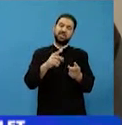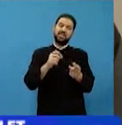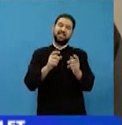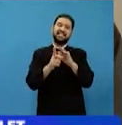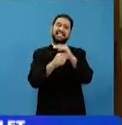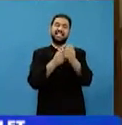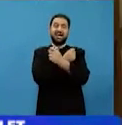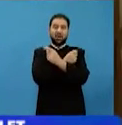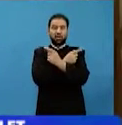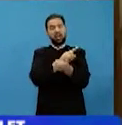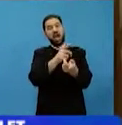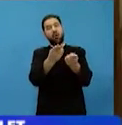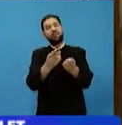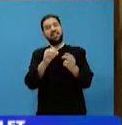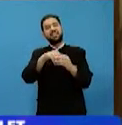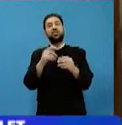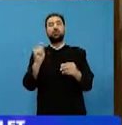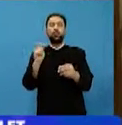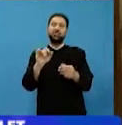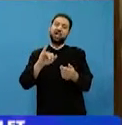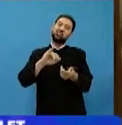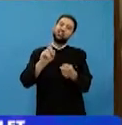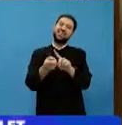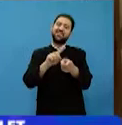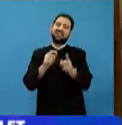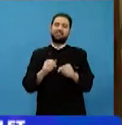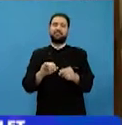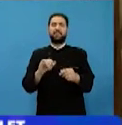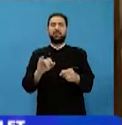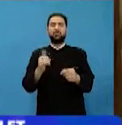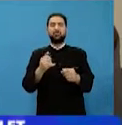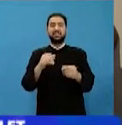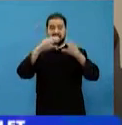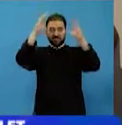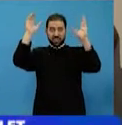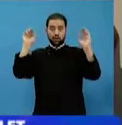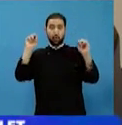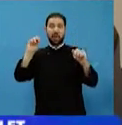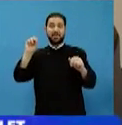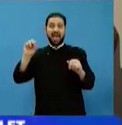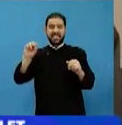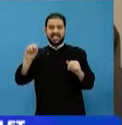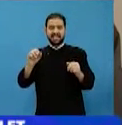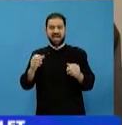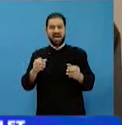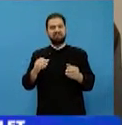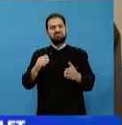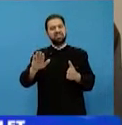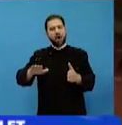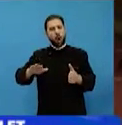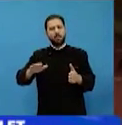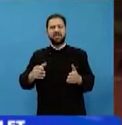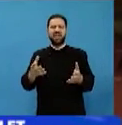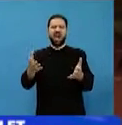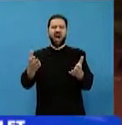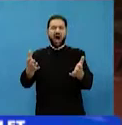Sfântul Paisie Agioritul a avut de la începutul vieții sale o evlavie foarte mare la Sfântul Arsenie Capadocianul, un